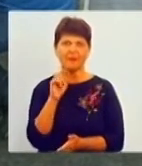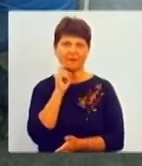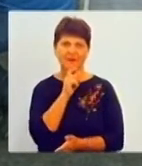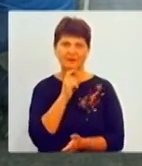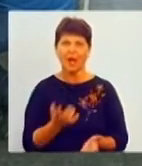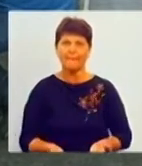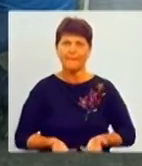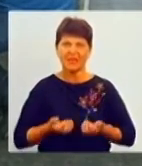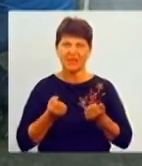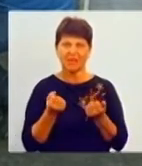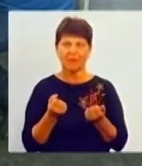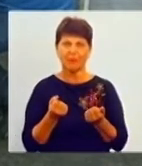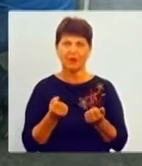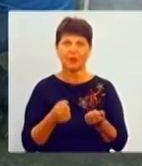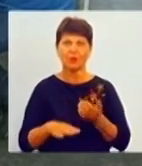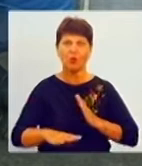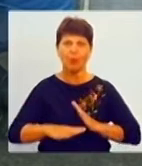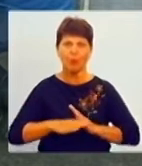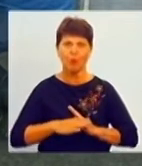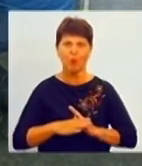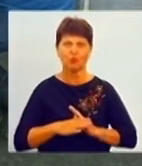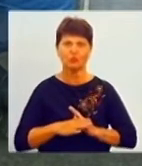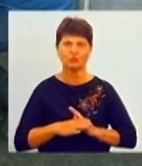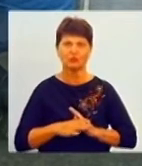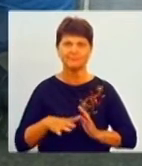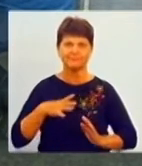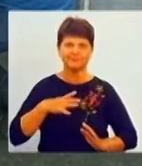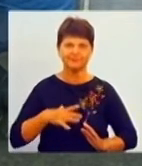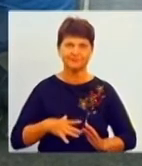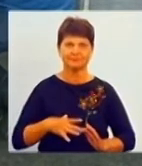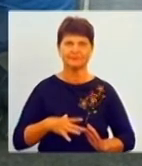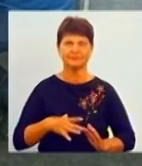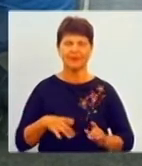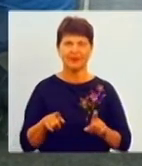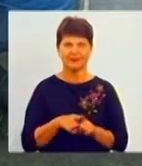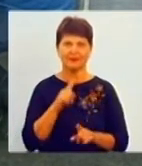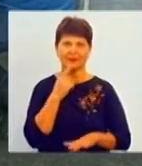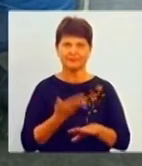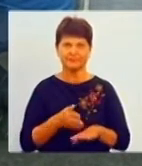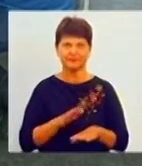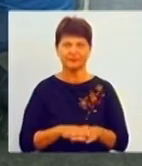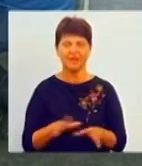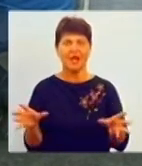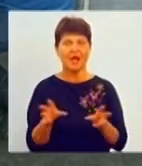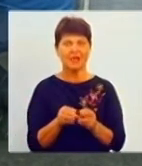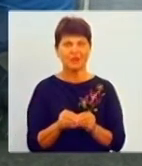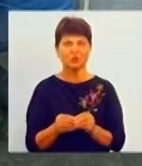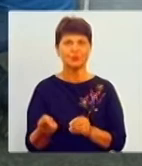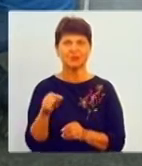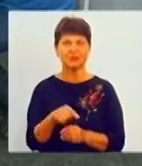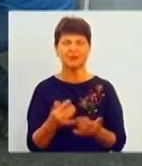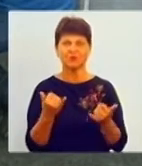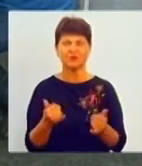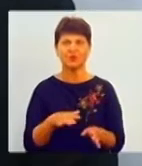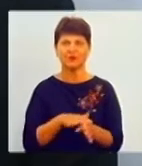допоможе стояти в такий нелегкий час. Але разом з тим, у сьогодні виконуються